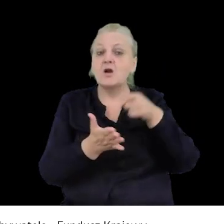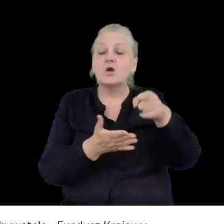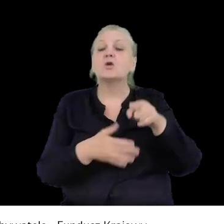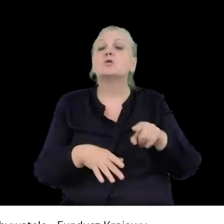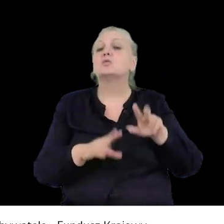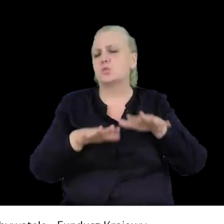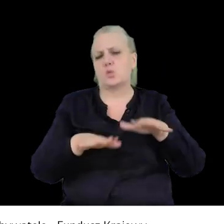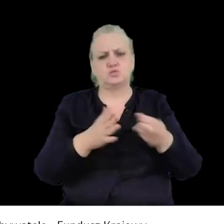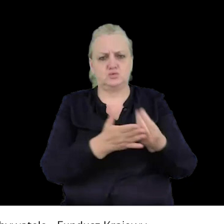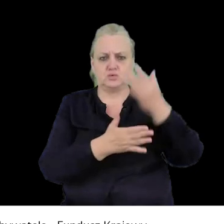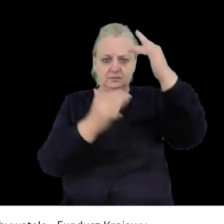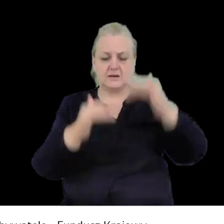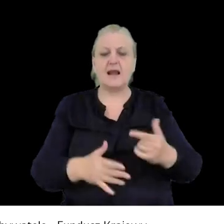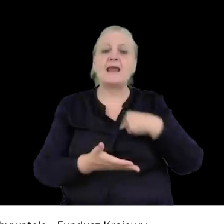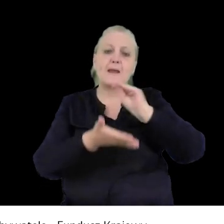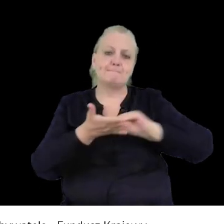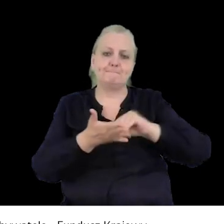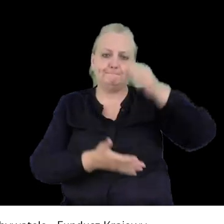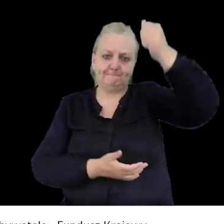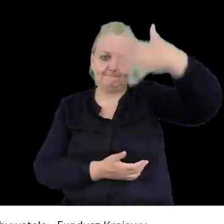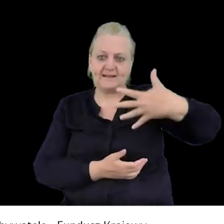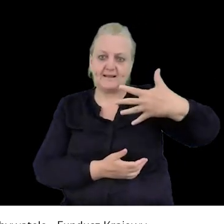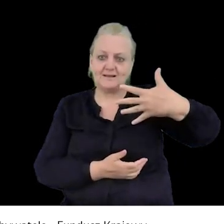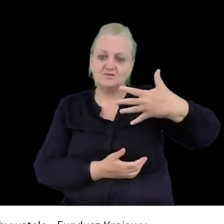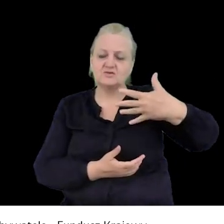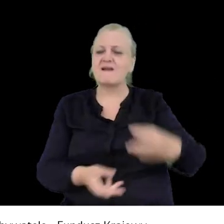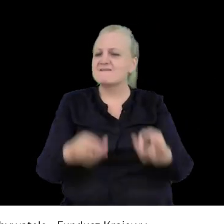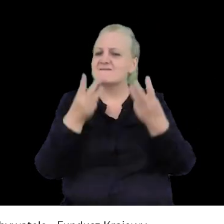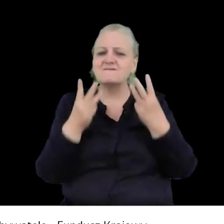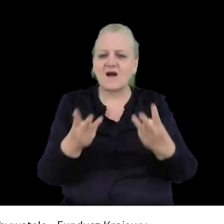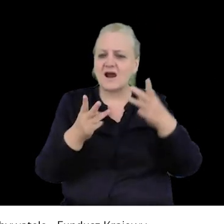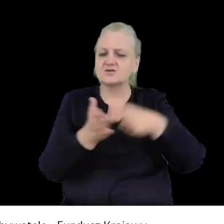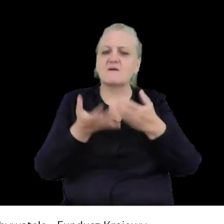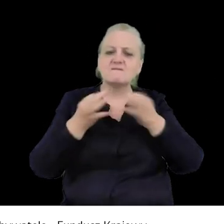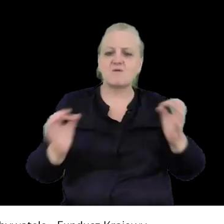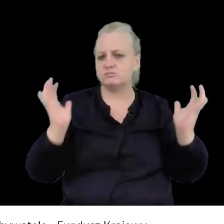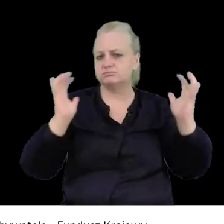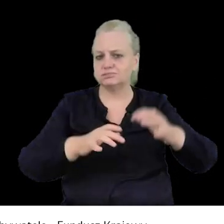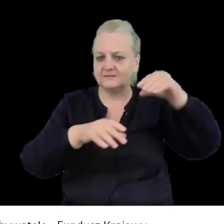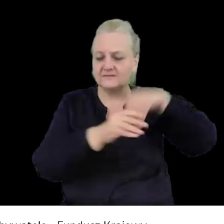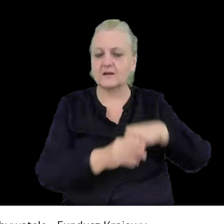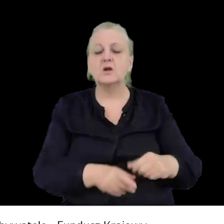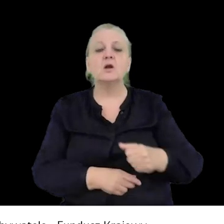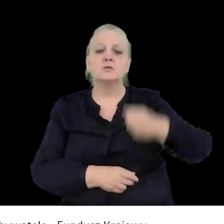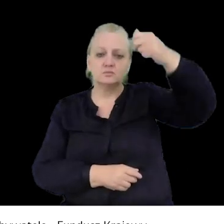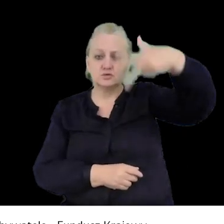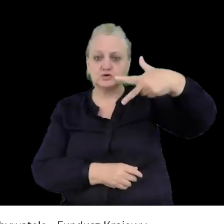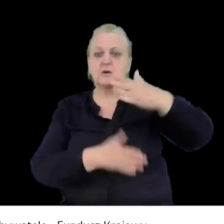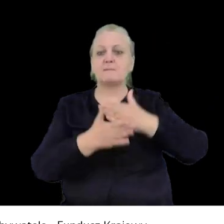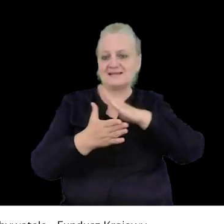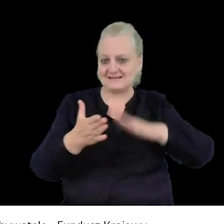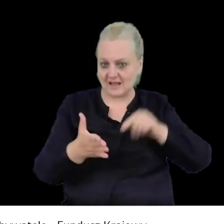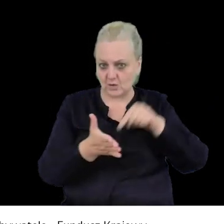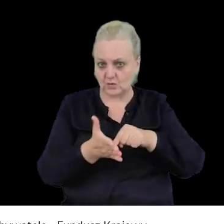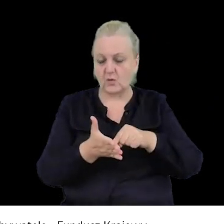jest wiele. Tutaj wypisałam pięć takich najbardziej kluczowych dla właśnie wolności zgromadzeń. Pierwsze trzy są międzynarodowe,